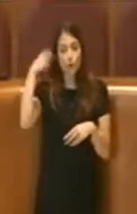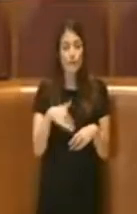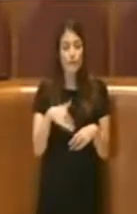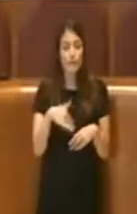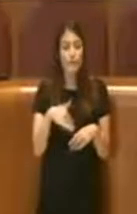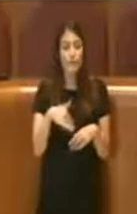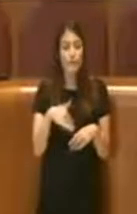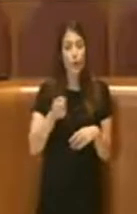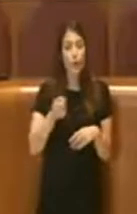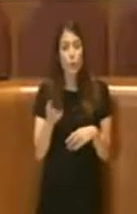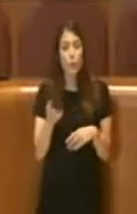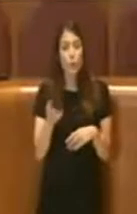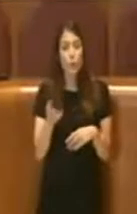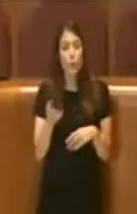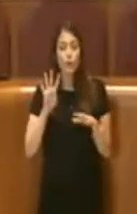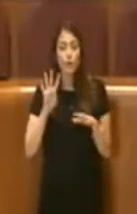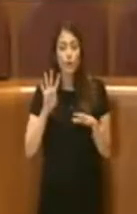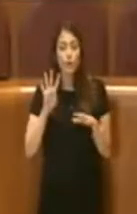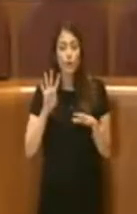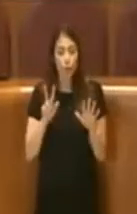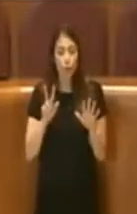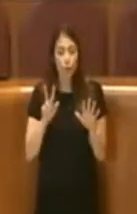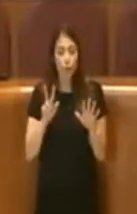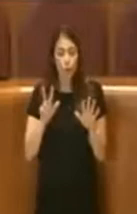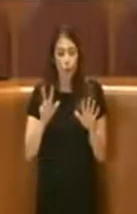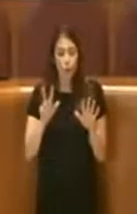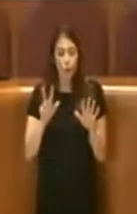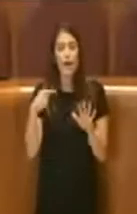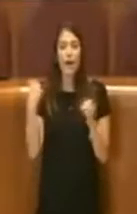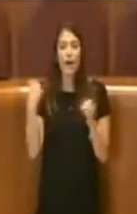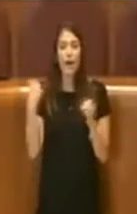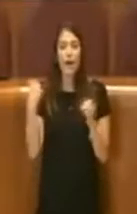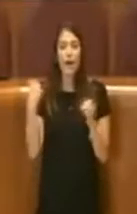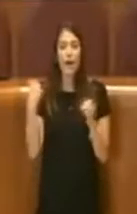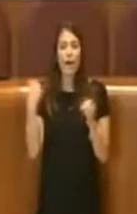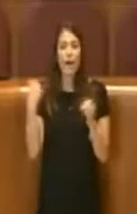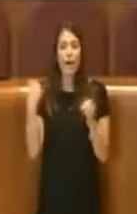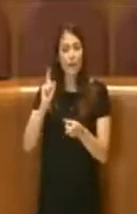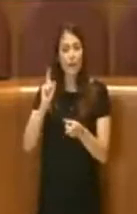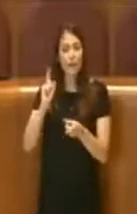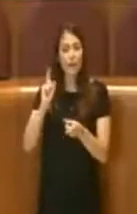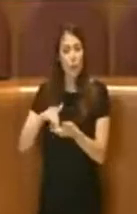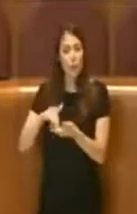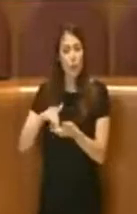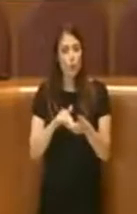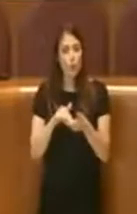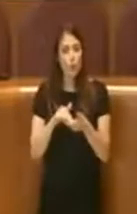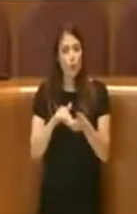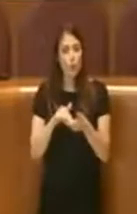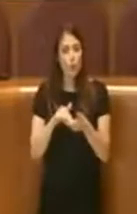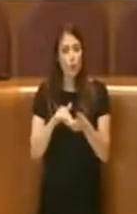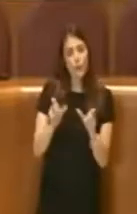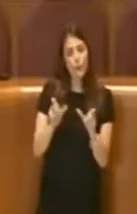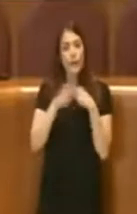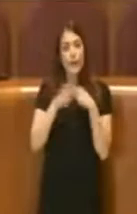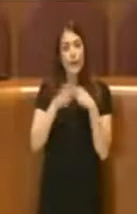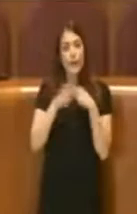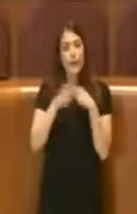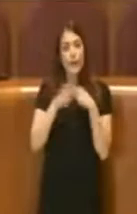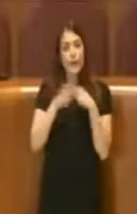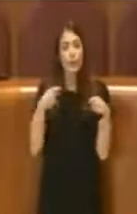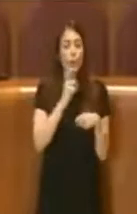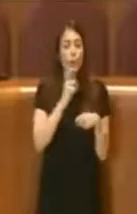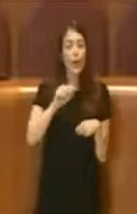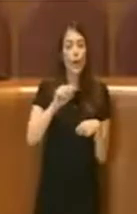numero 38, per lungo tempo luogo deputato ad attività politico-sociale e dedicato al partigiano Guido